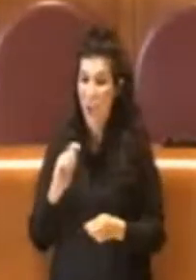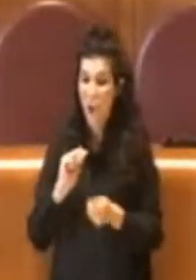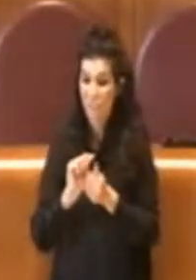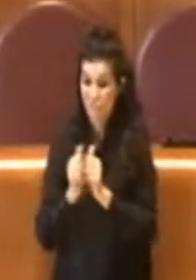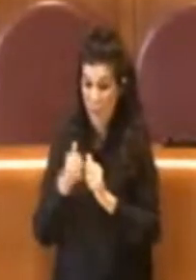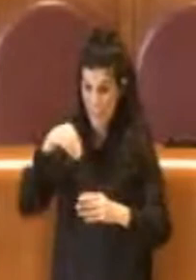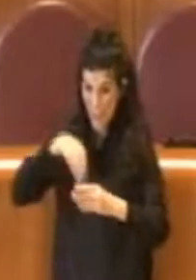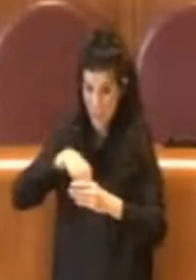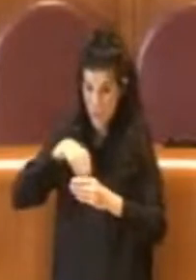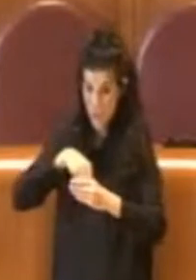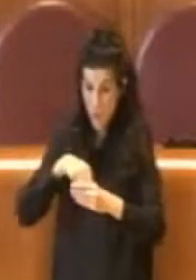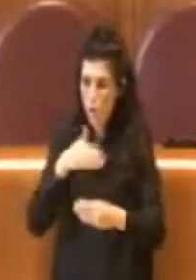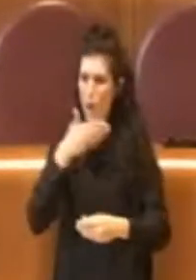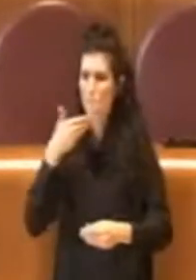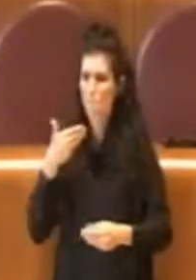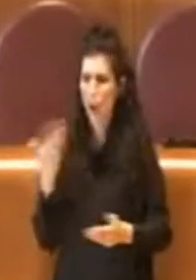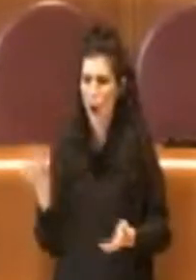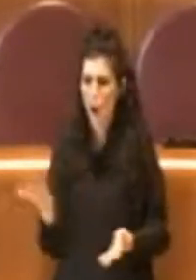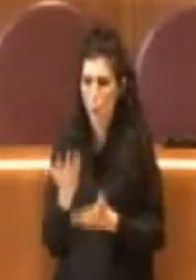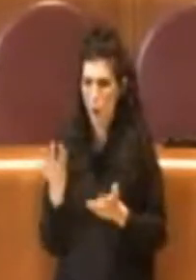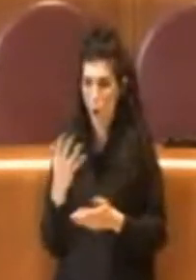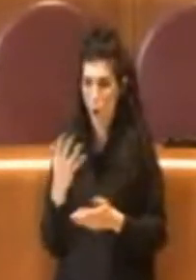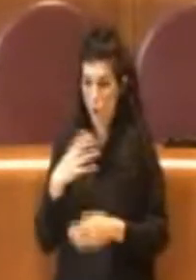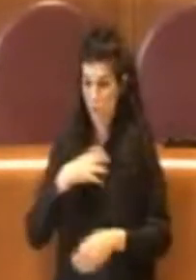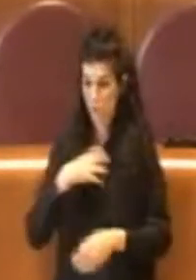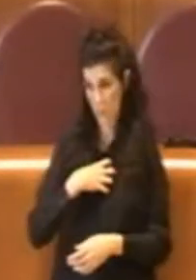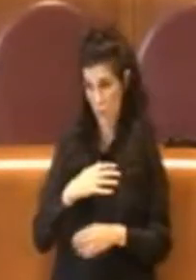Effettivamente qualcosa manca, caro Assessore.